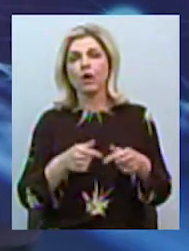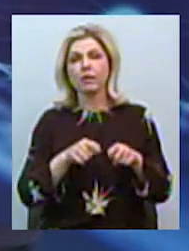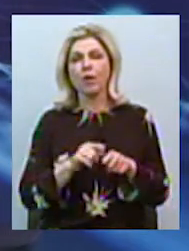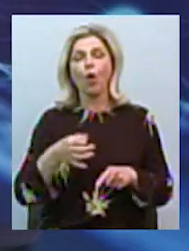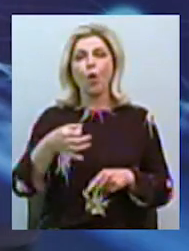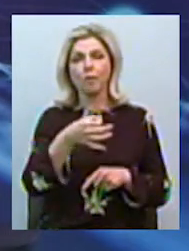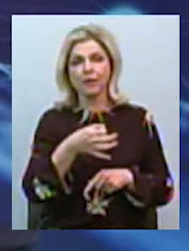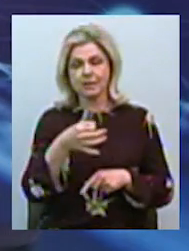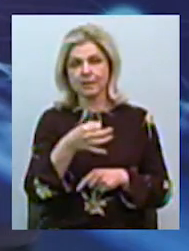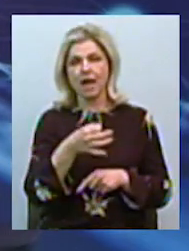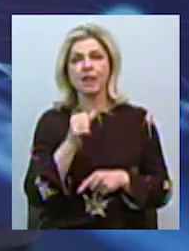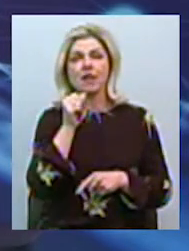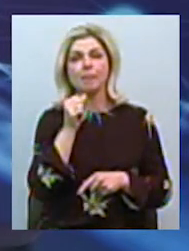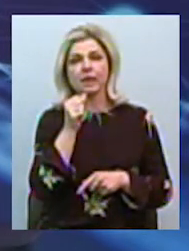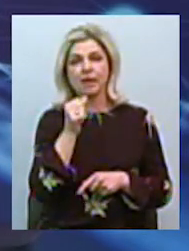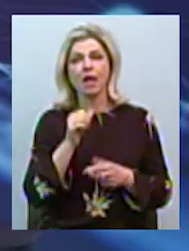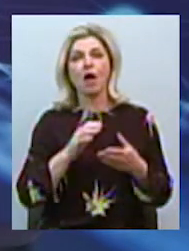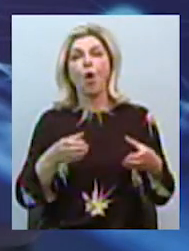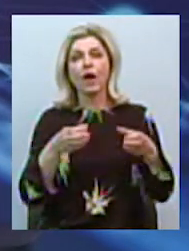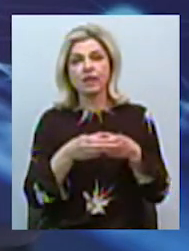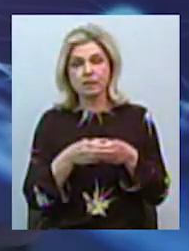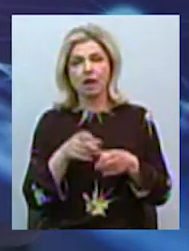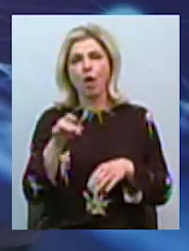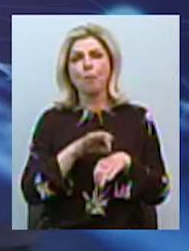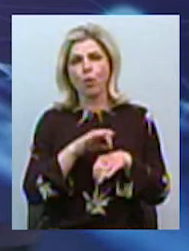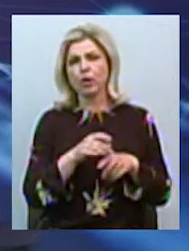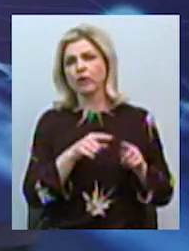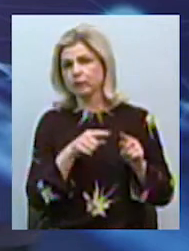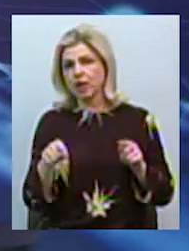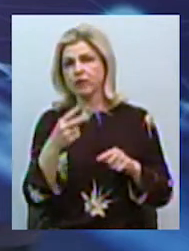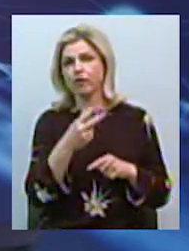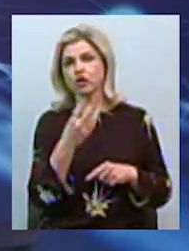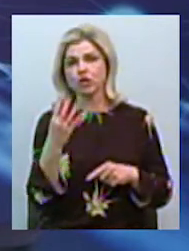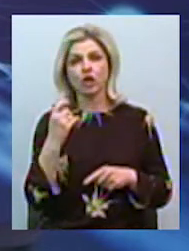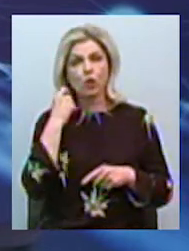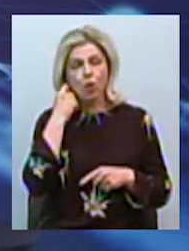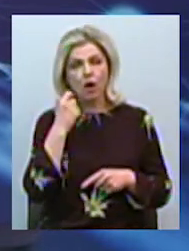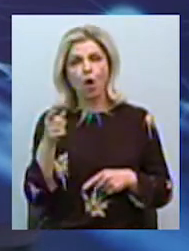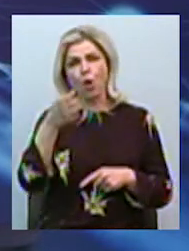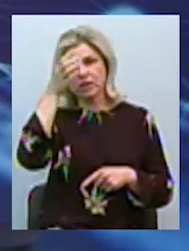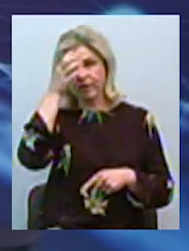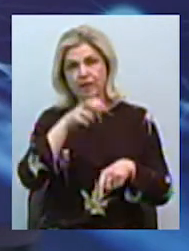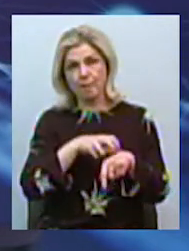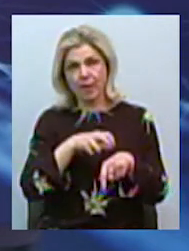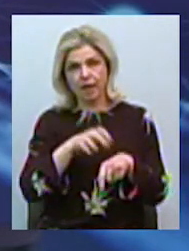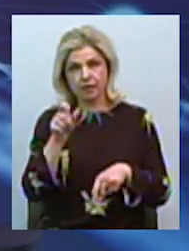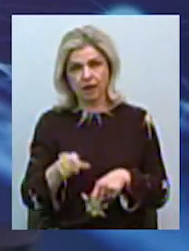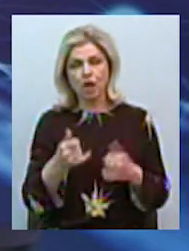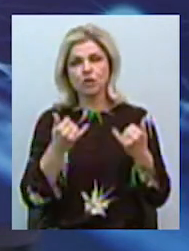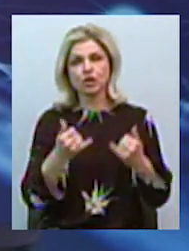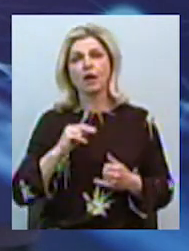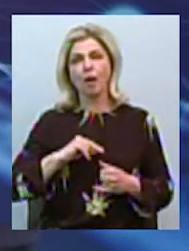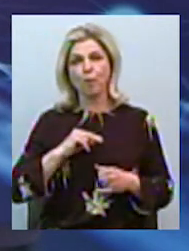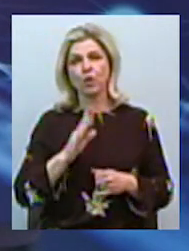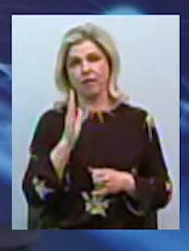Одеська діабетична ситуація». Дівчина хворіє на цукровий діабет вже 24 роки, вона за освітою медик, наразі працює провізором